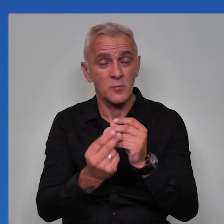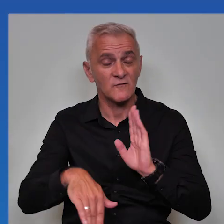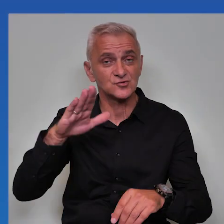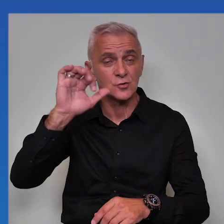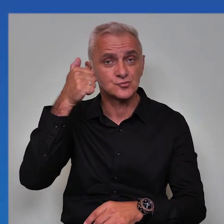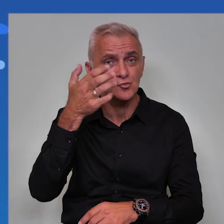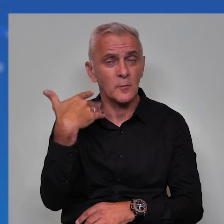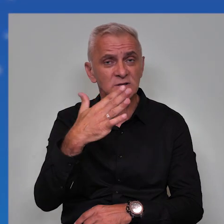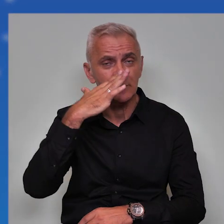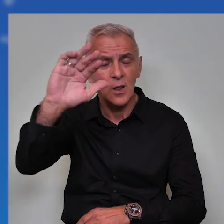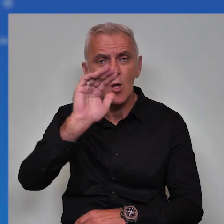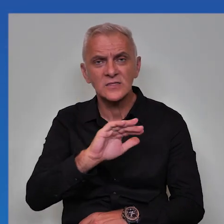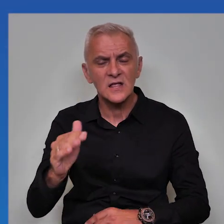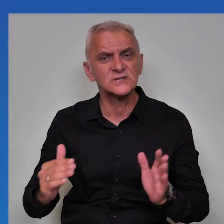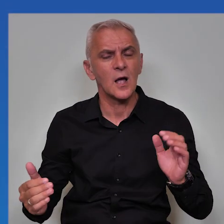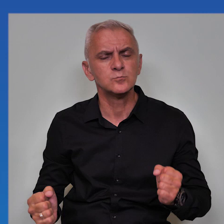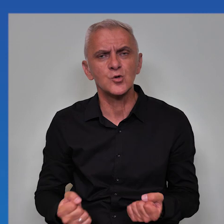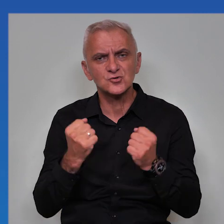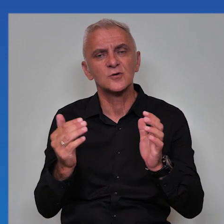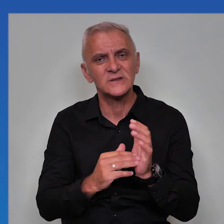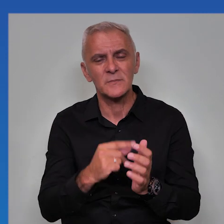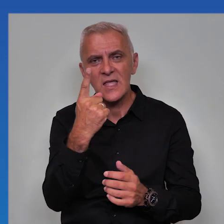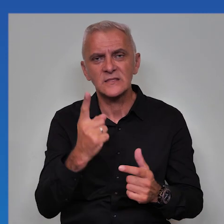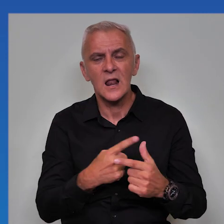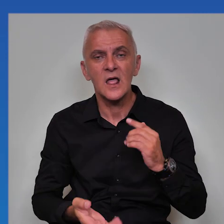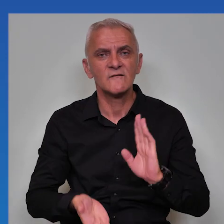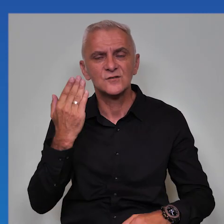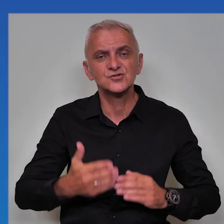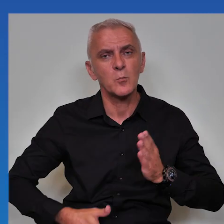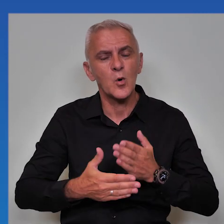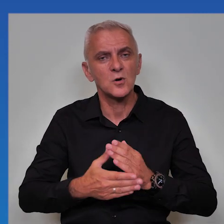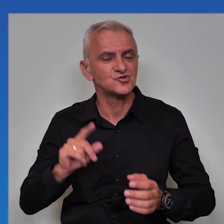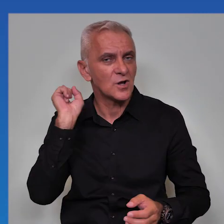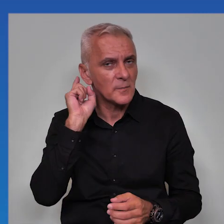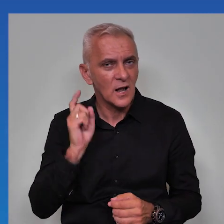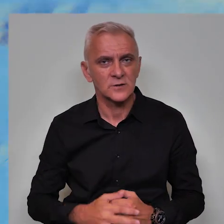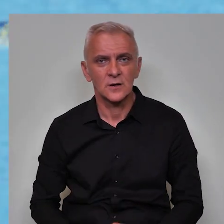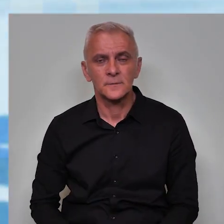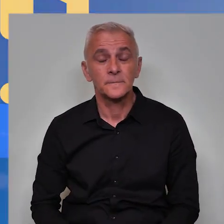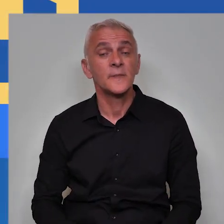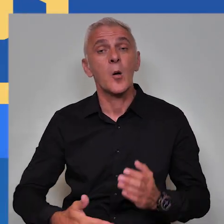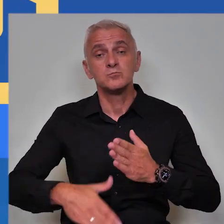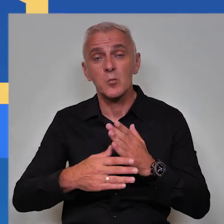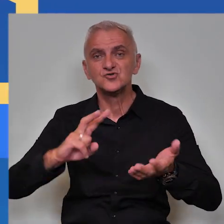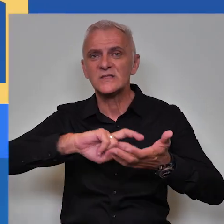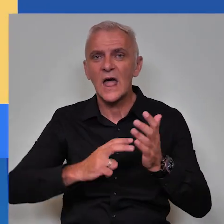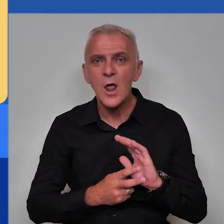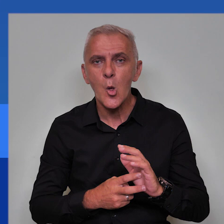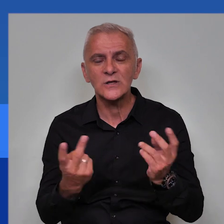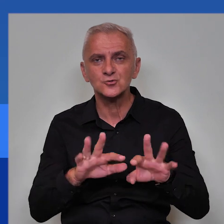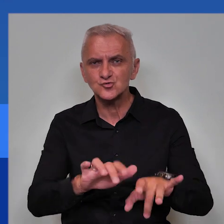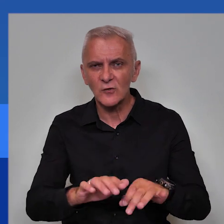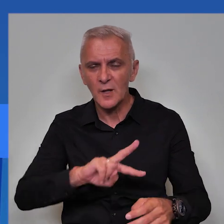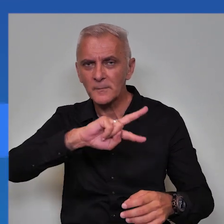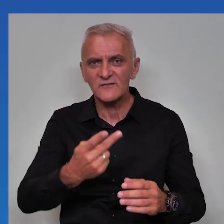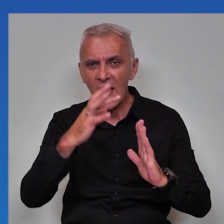Globalno više od 150 miliona djece s poteškoćama treba jedan ili više asistivnih uređaja. Asistivne tehnologije